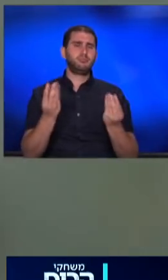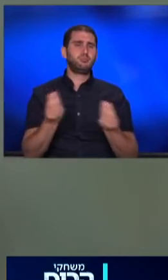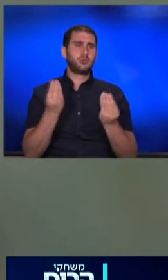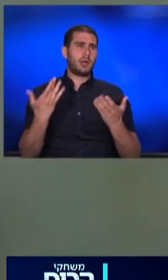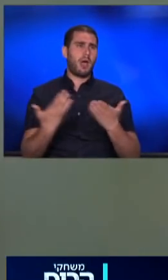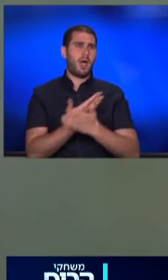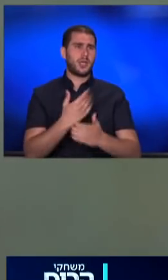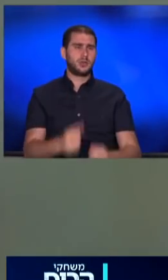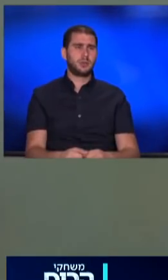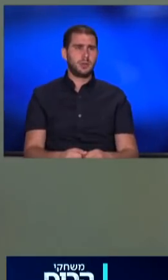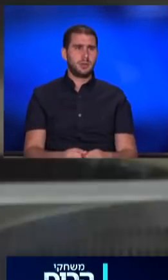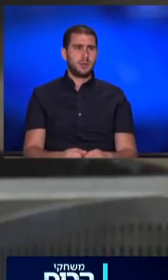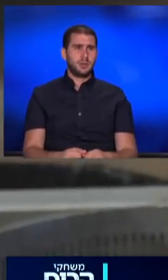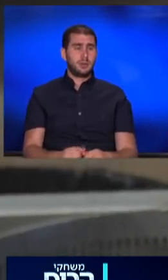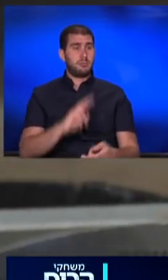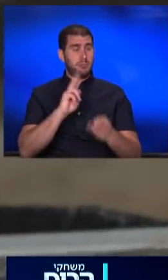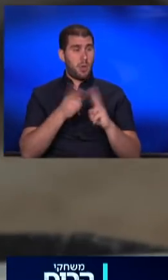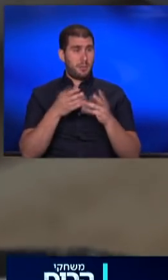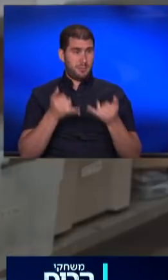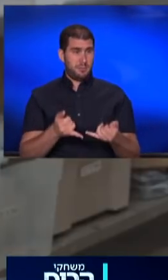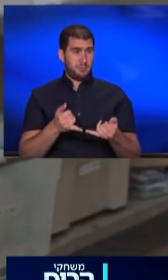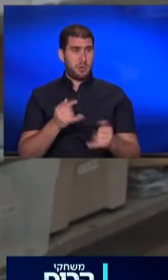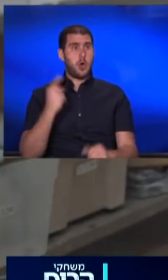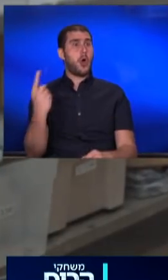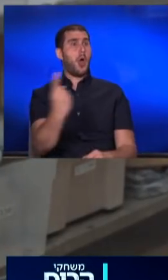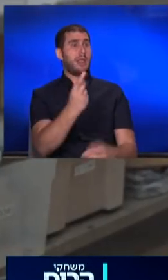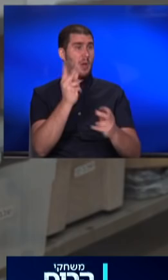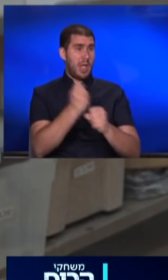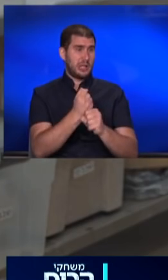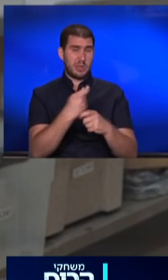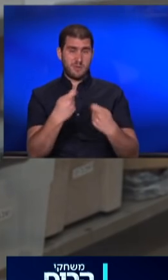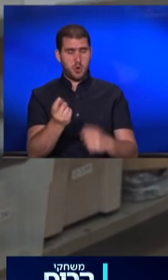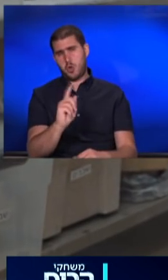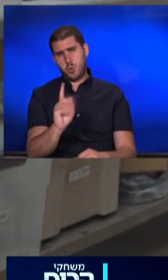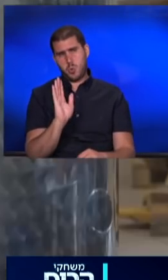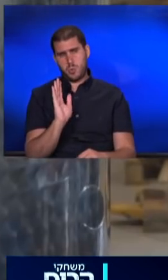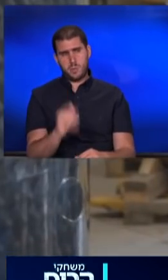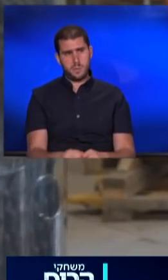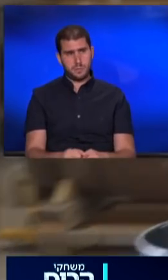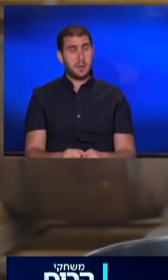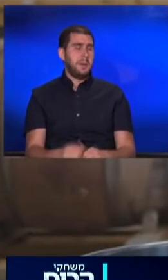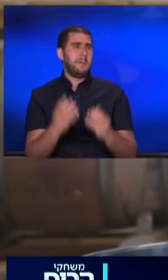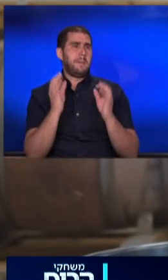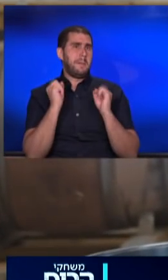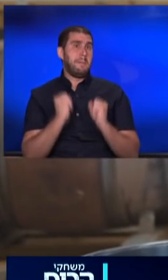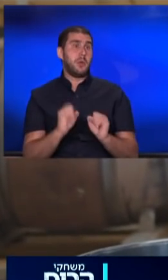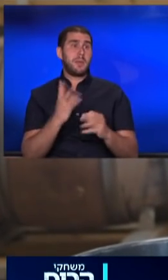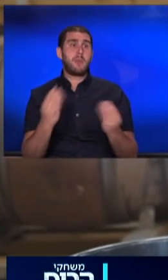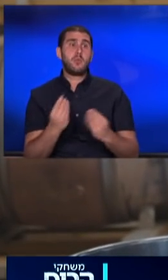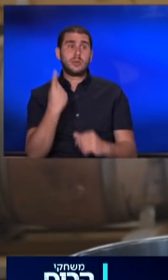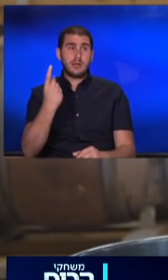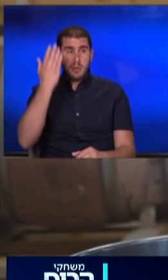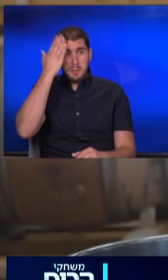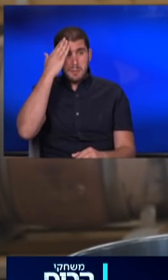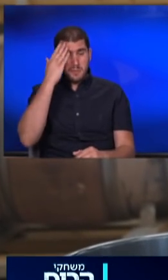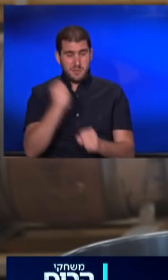החוצה עם מוצר חדש. בעולם הנוכחי לא כל אחד יכול לעשות משהו ולמכור אותו. בטח, בטח, שעם המוצר שאתם